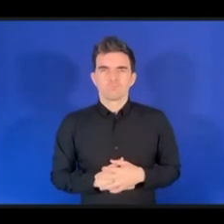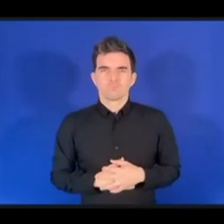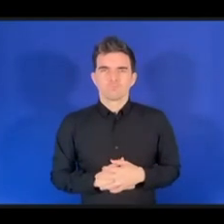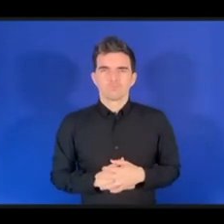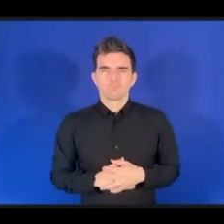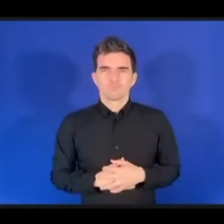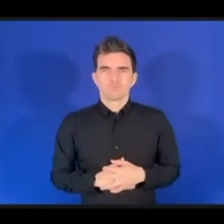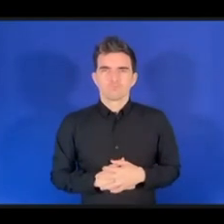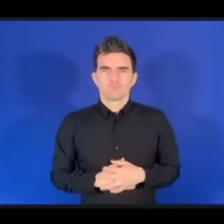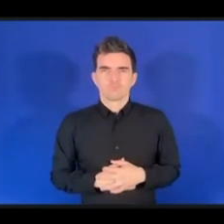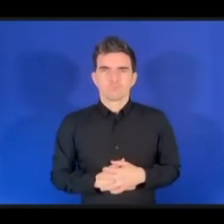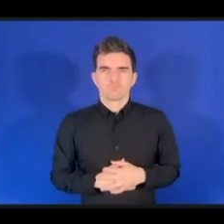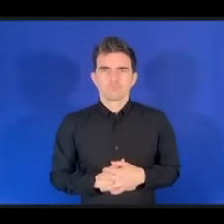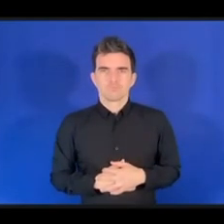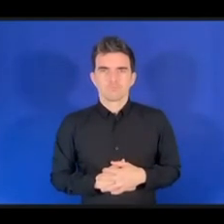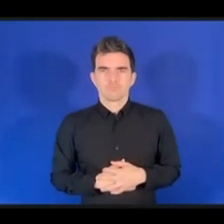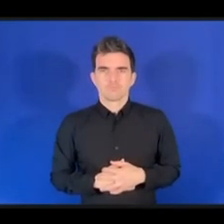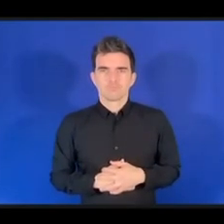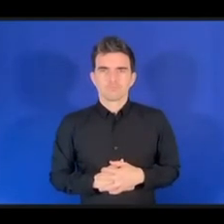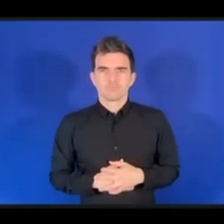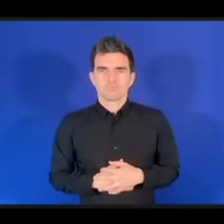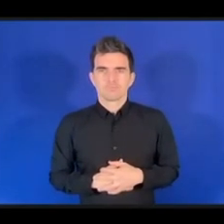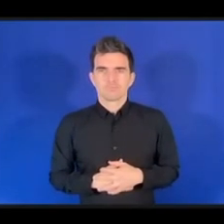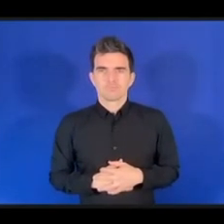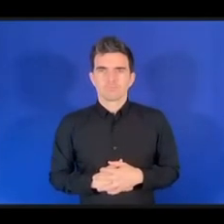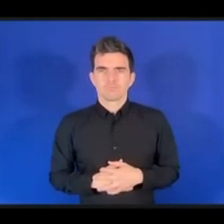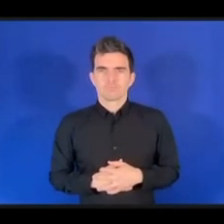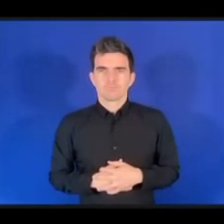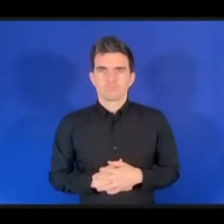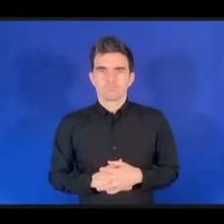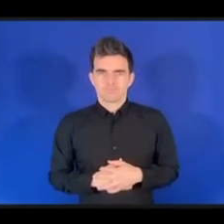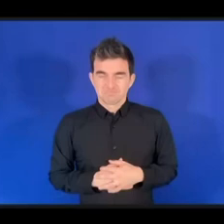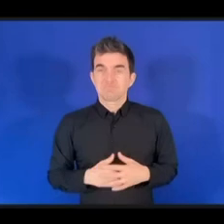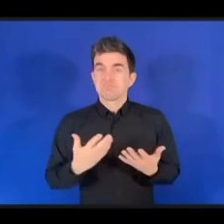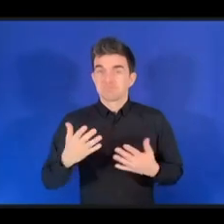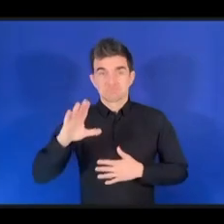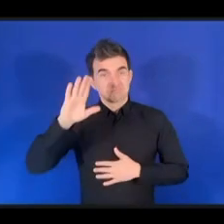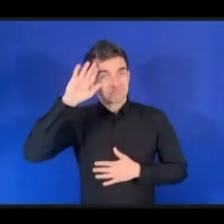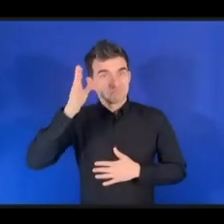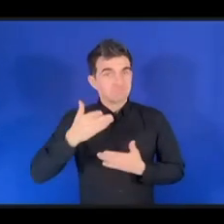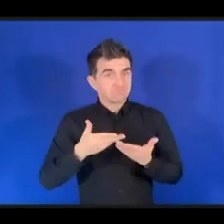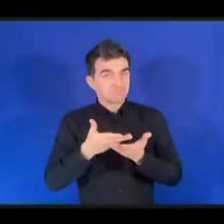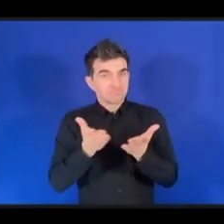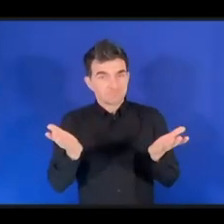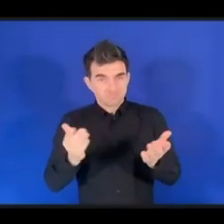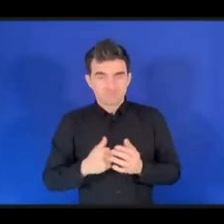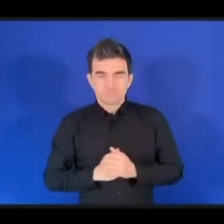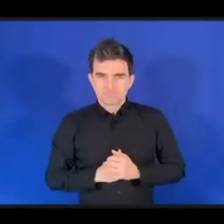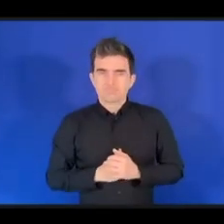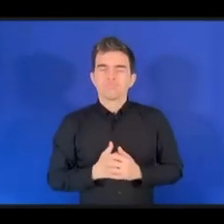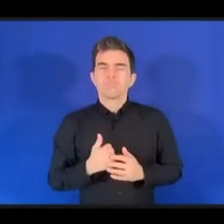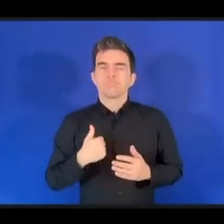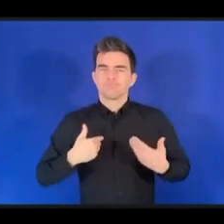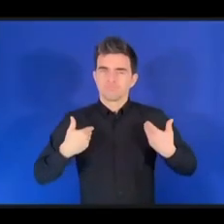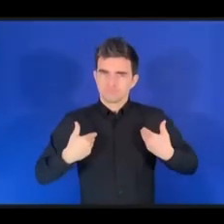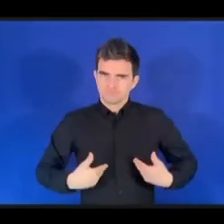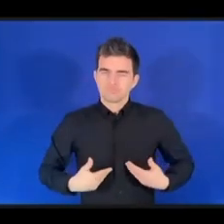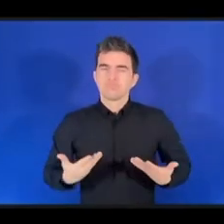Добрый день. Меня звать Кадакава Дайсаку, я мэр города Киото.